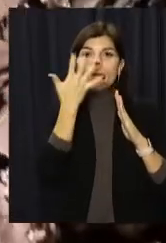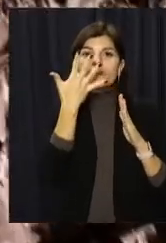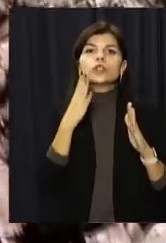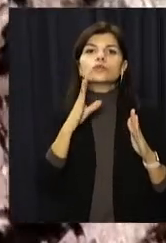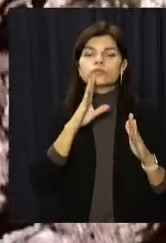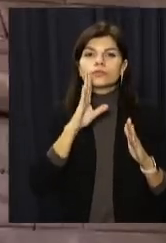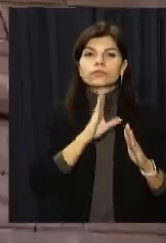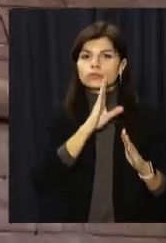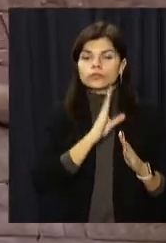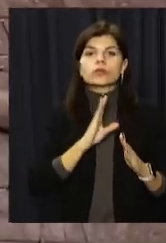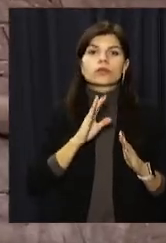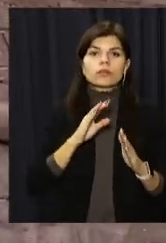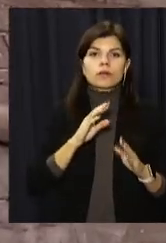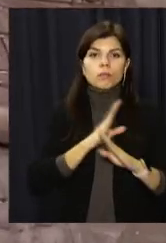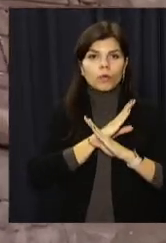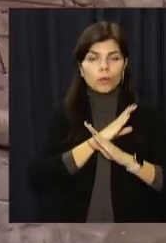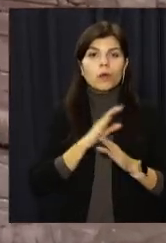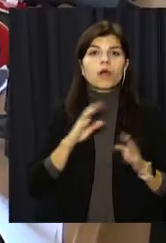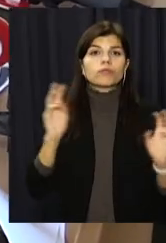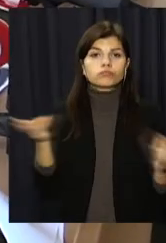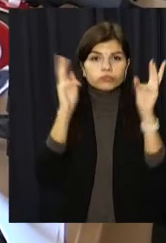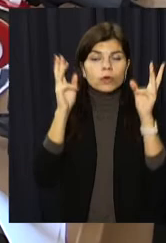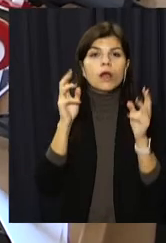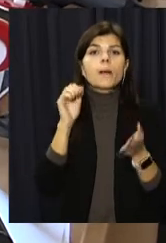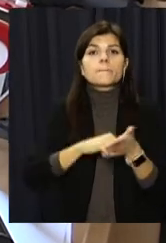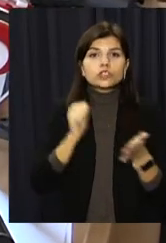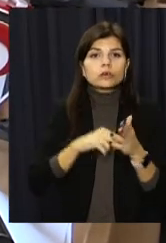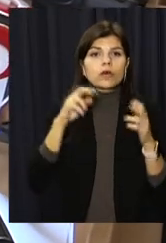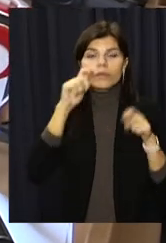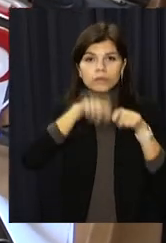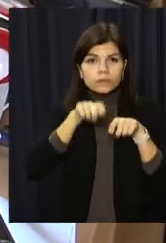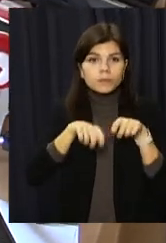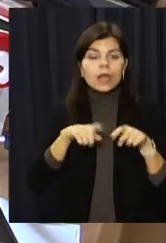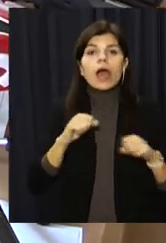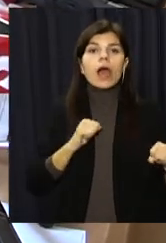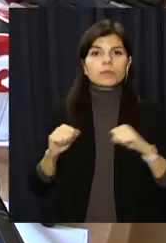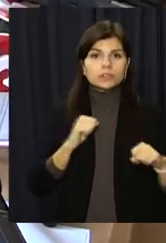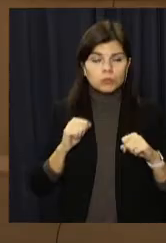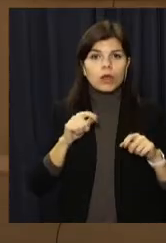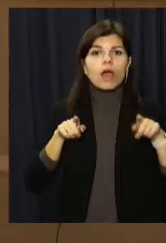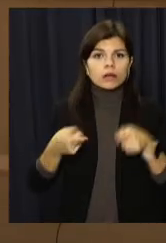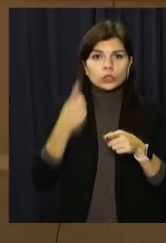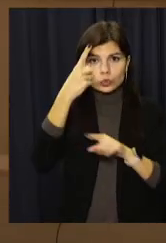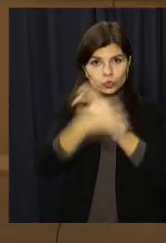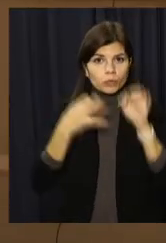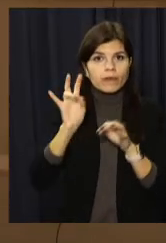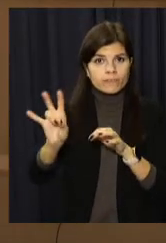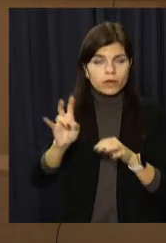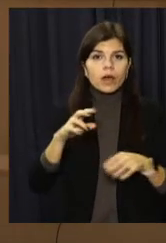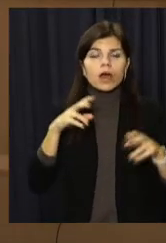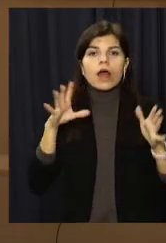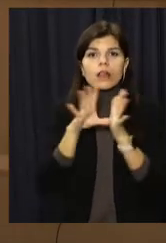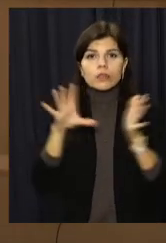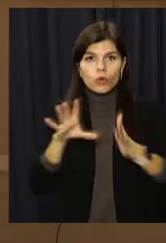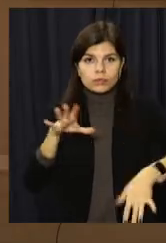'ятеро жінок у пенсіонаті для літніх людей Дніпра. Адміністраторку Ірину Кліпер суддя відправив під цілодобовий арешт з носінням